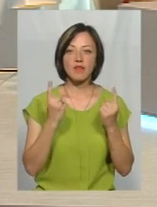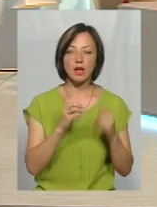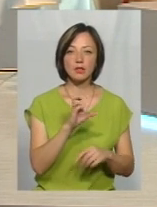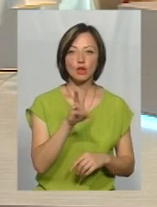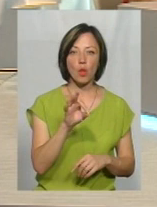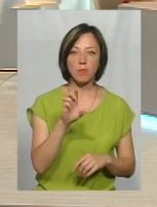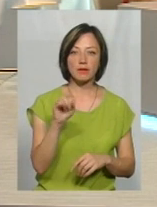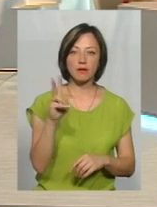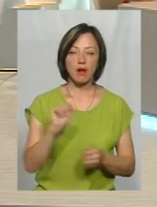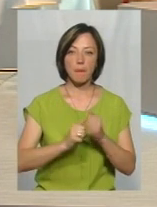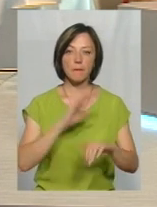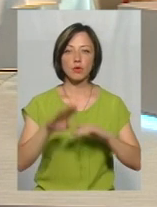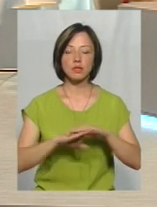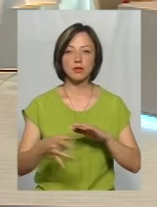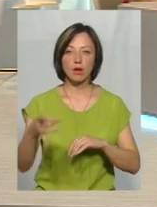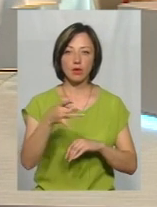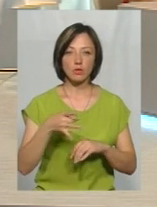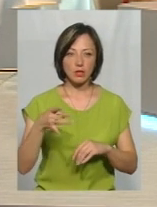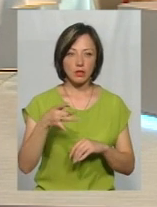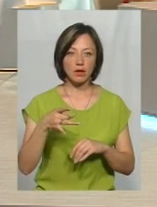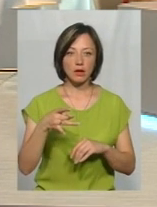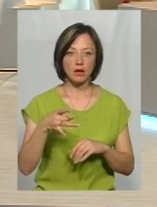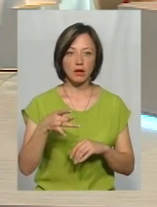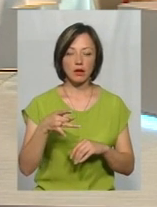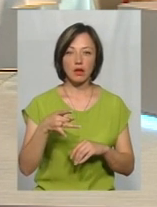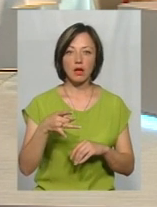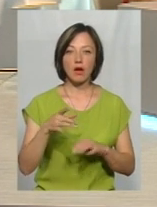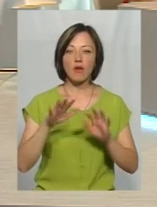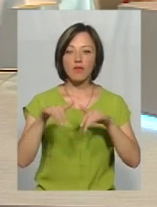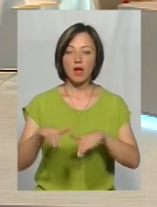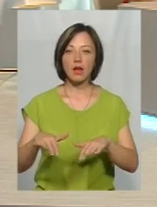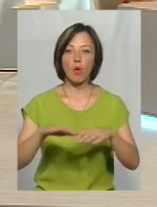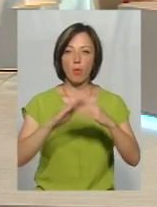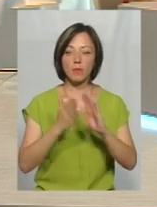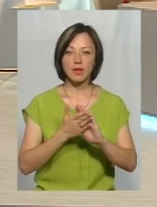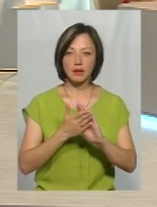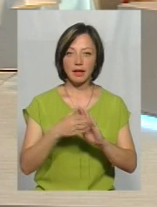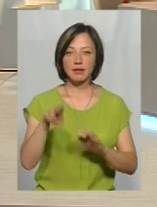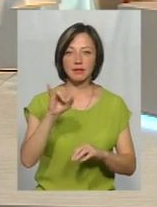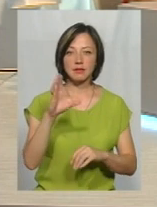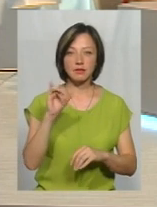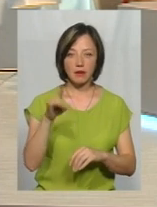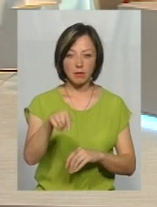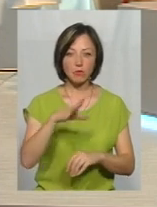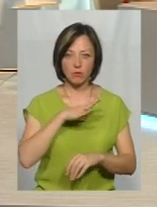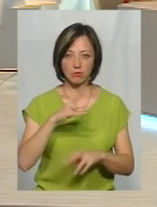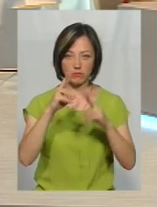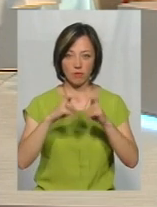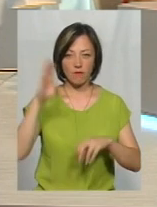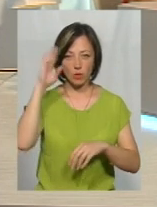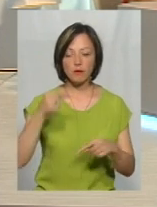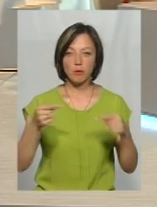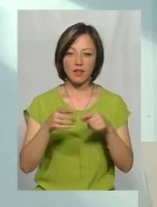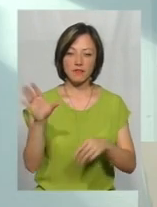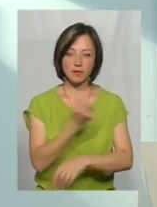Кам'єрського району, пляж Віли, Дві ріки, а також пляж готельного комплексу Дністровська Рів'єра. Там ми воду досліджували. І вода